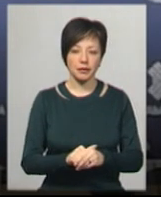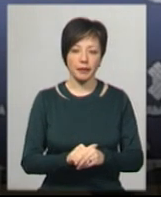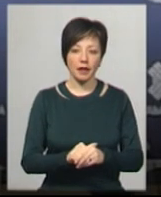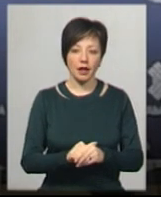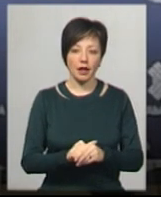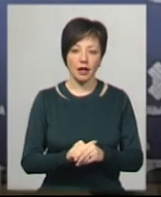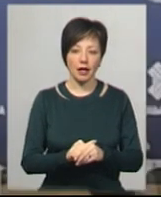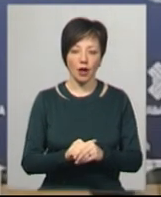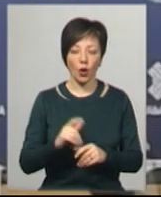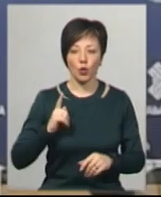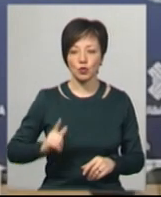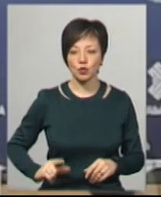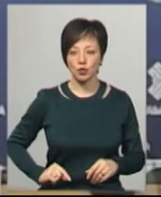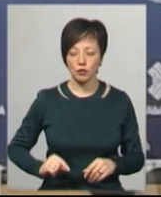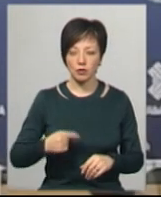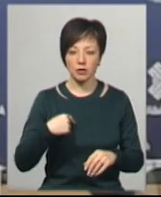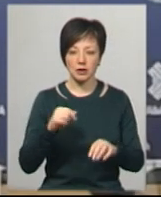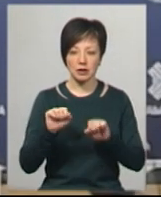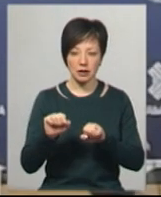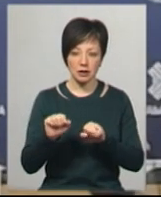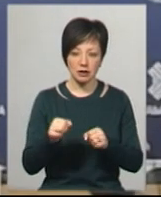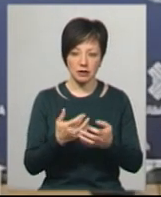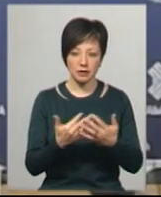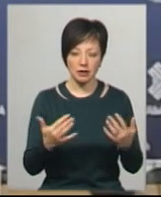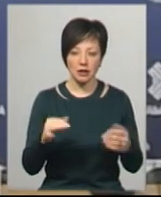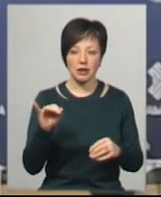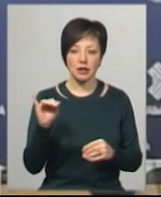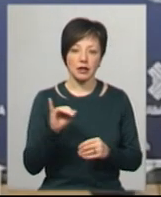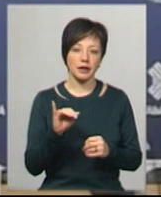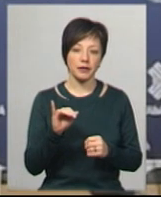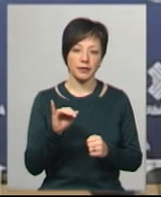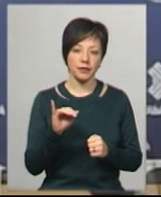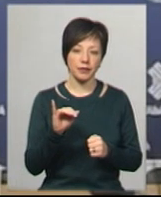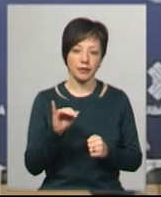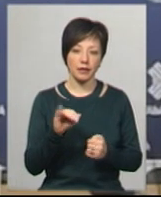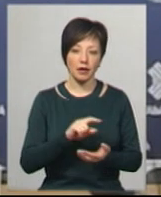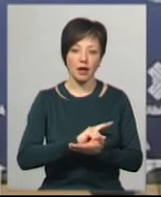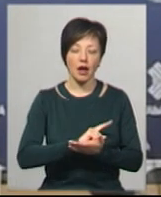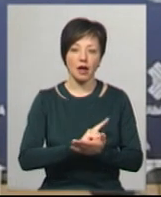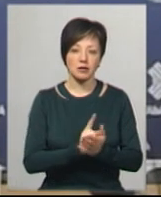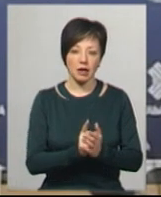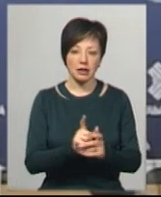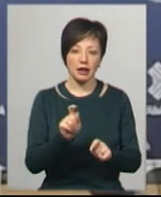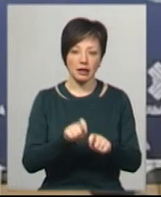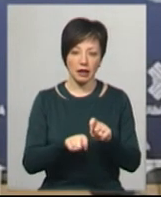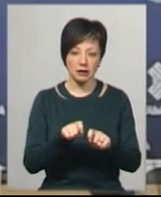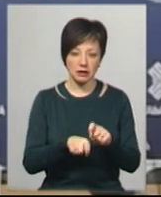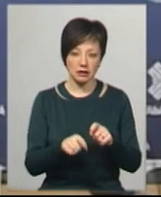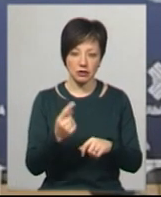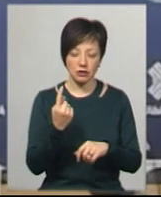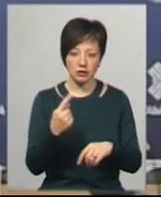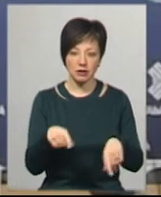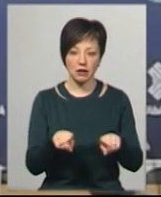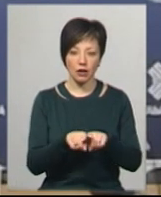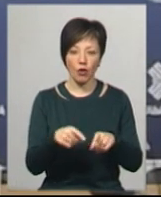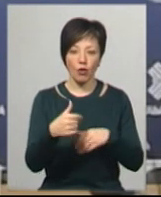ізоляційні костюми, про які я тільки що сказав, і, власне, експрес-тести. Так це виглядає один тест. Ось в